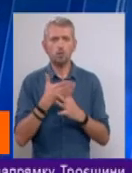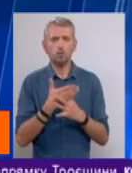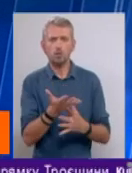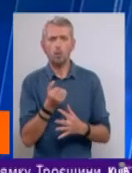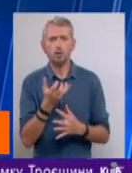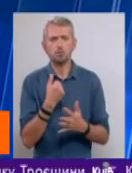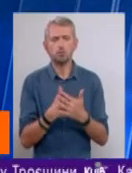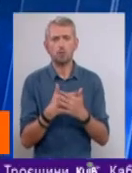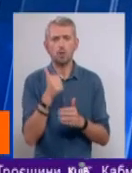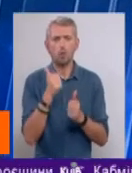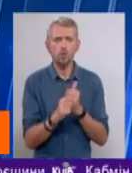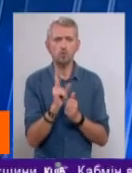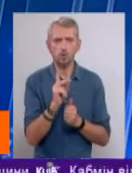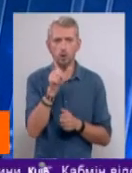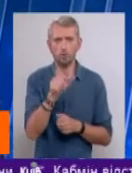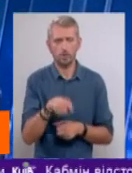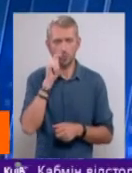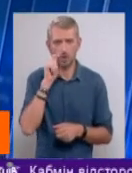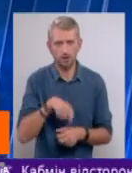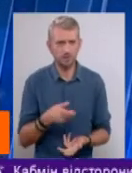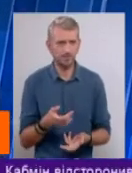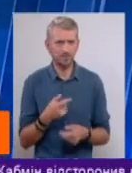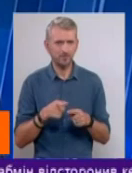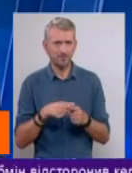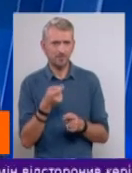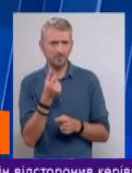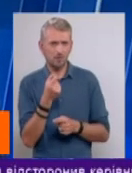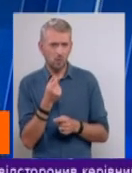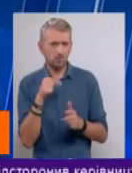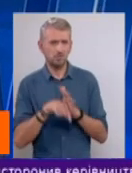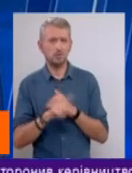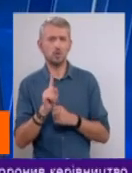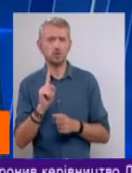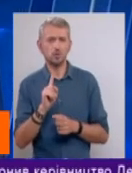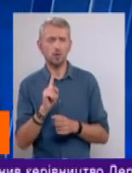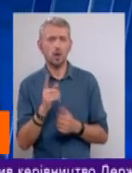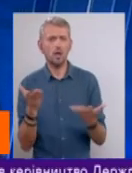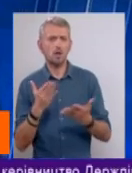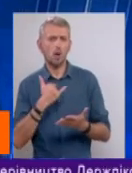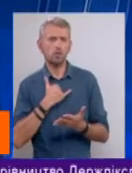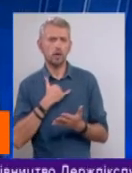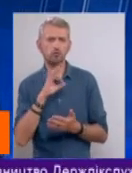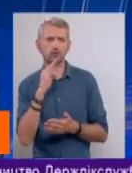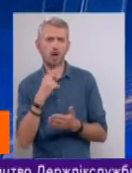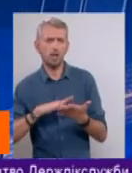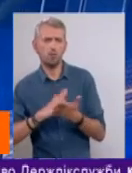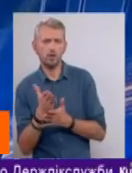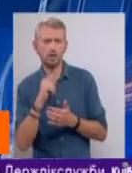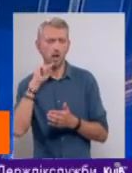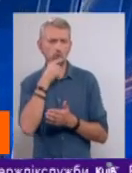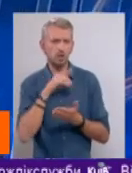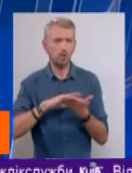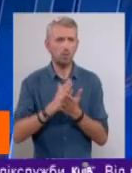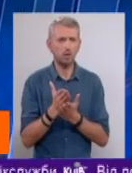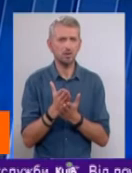знаходиться майже кожен другий громадянин України, ну, воно трошки вже говорить про те, що якась у нас соціальна політика, економічна політика,